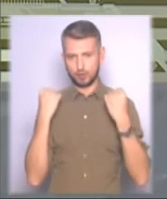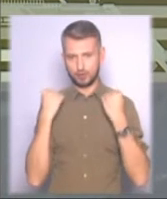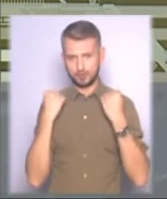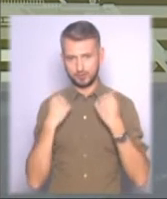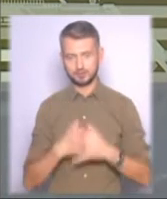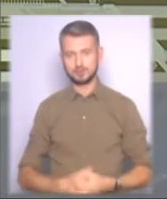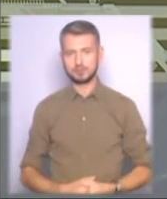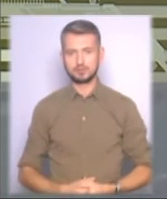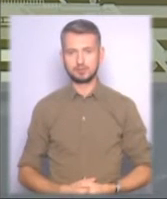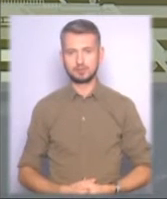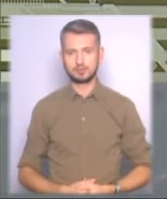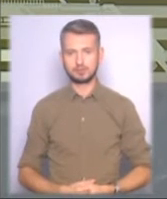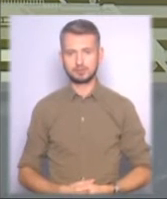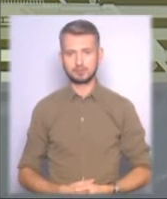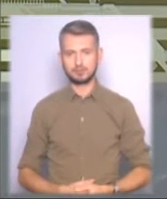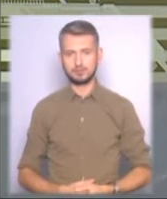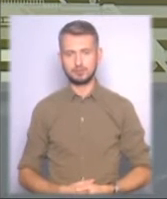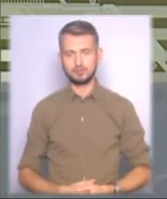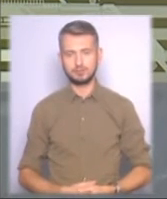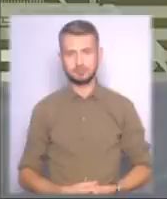свіжими новинами зі спортивного світу.